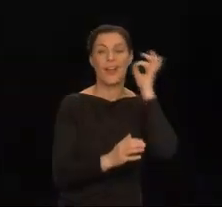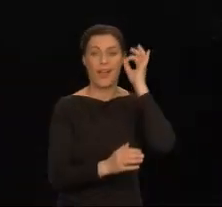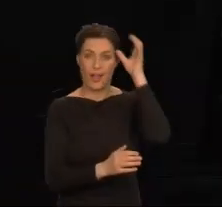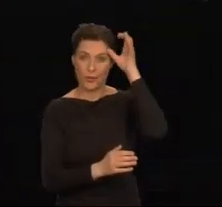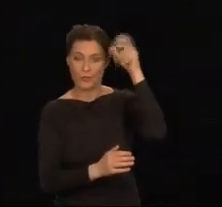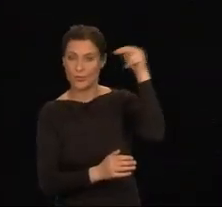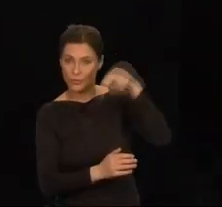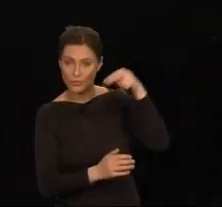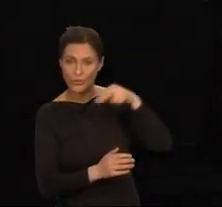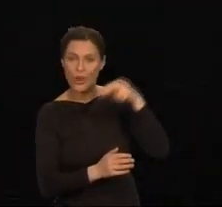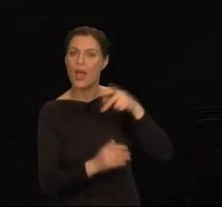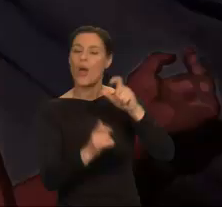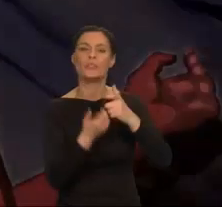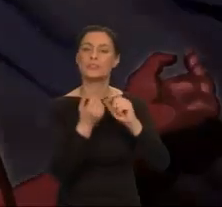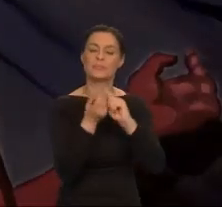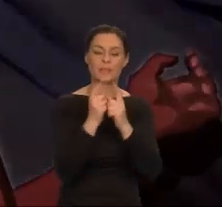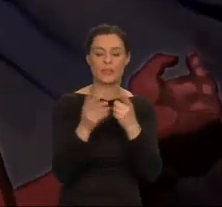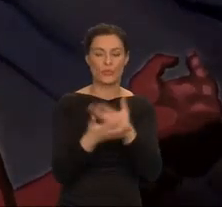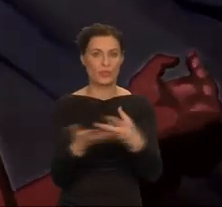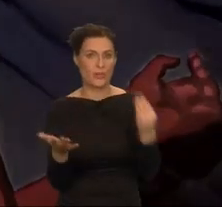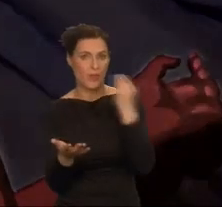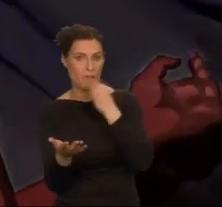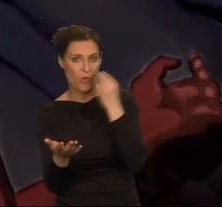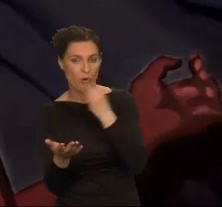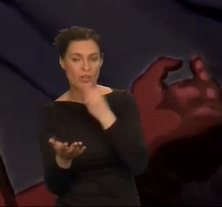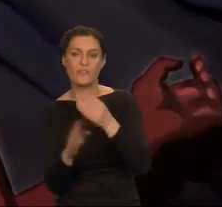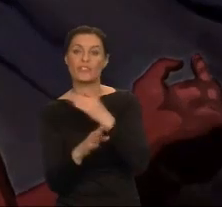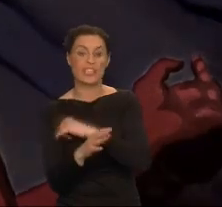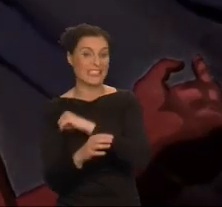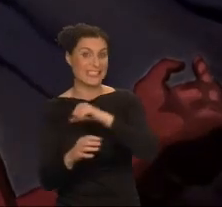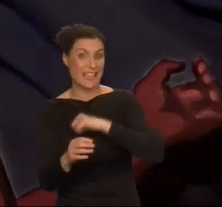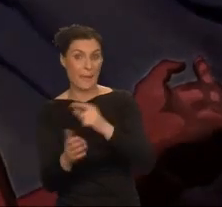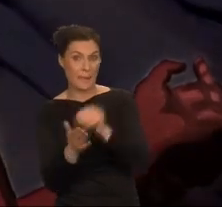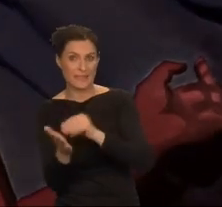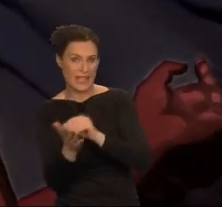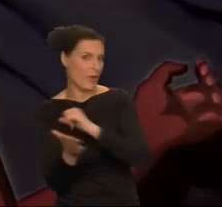bada konstrukty płci w ziemiomorzu, świecie, który stworzyła.